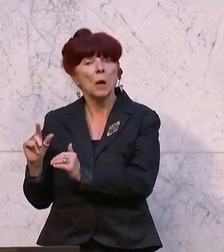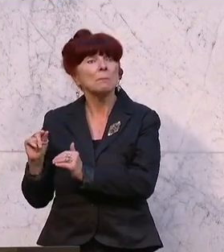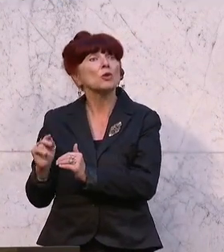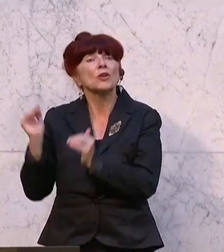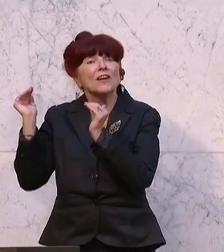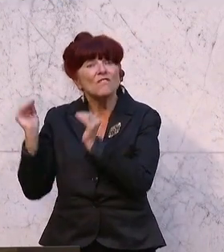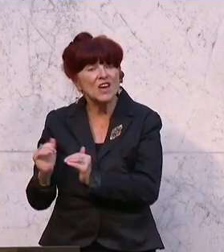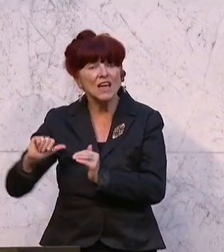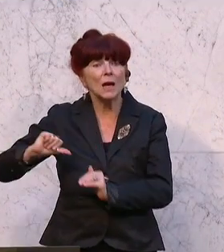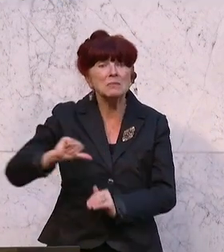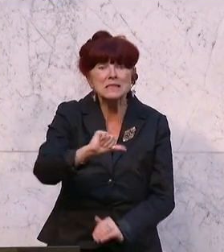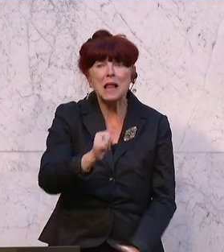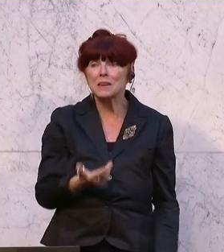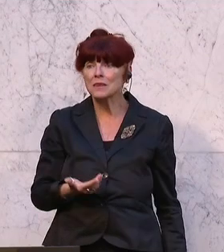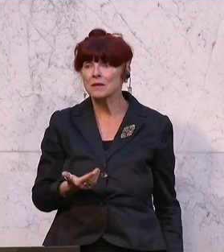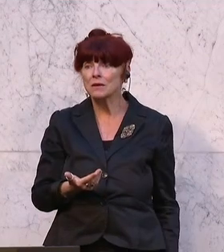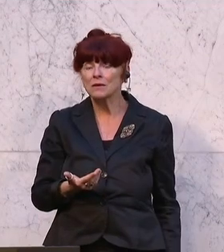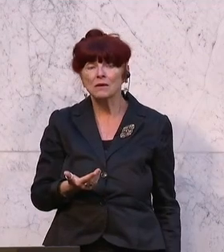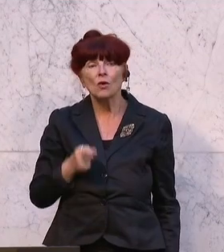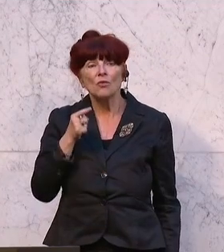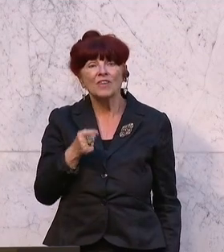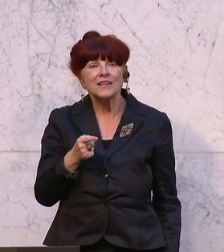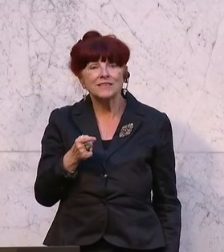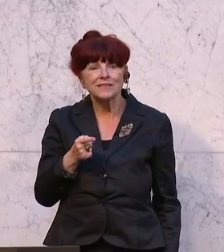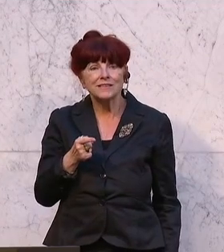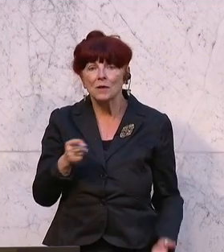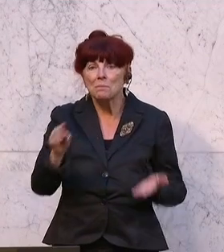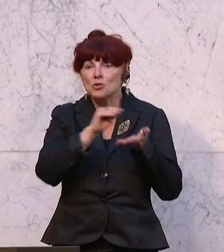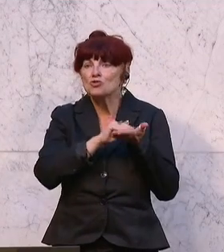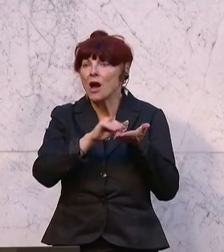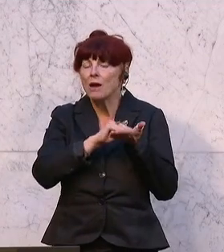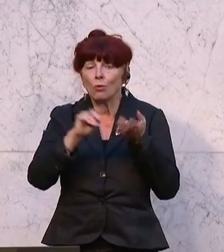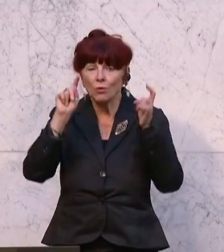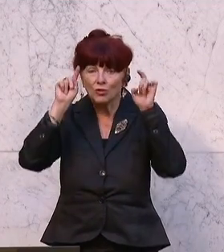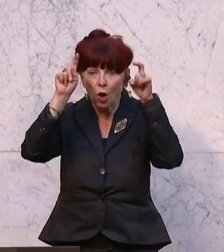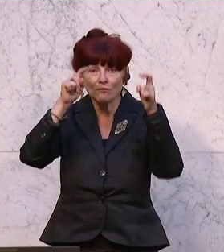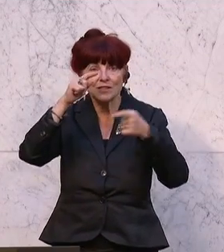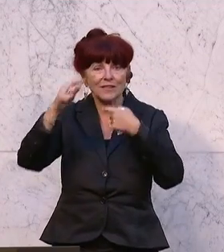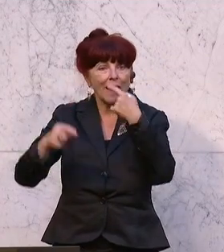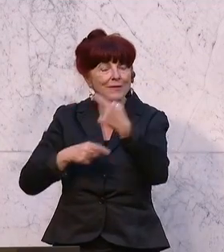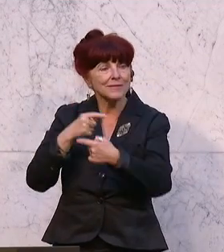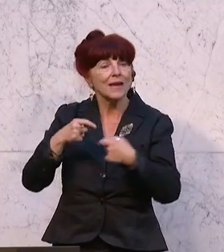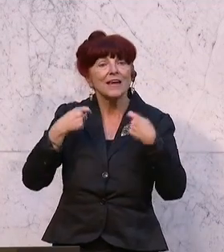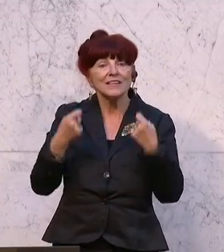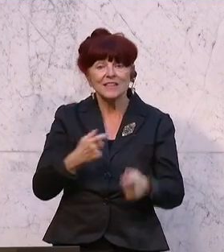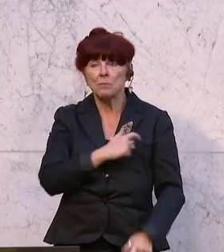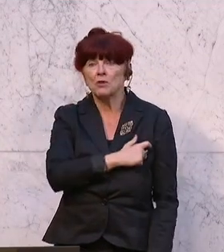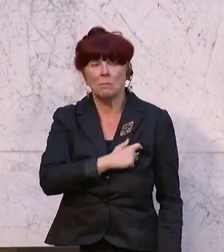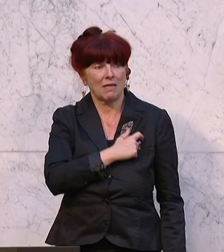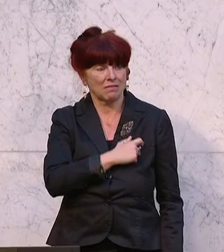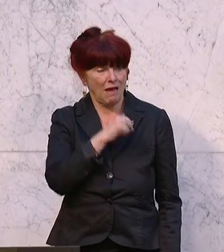Und das ist die teuflische Beschreibung von dem, dass es da herinnen Parteien gibt. Der